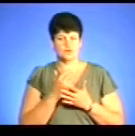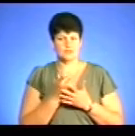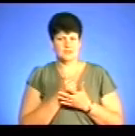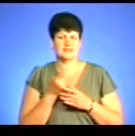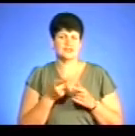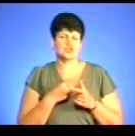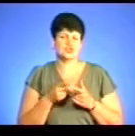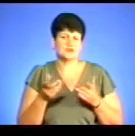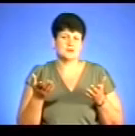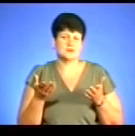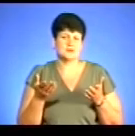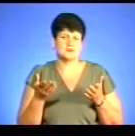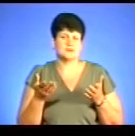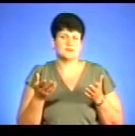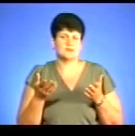в принципі,